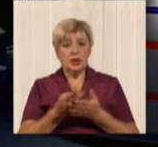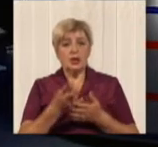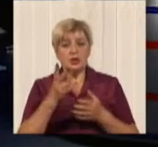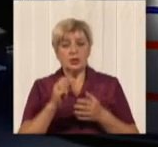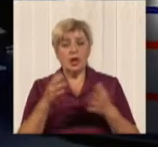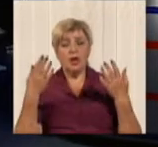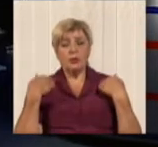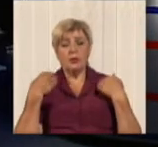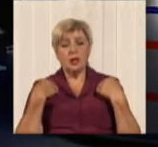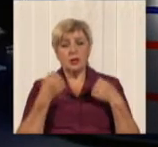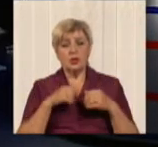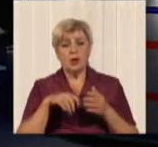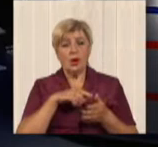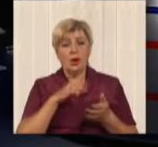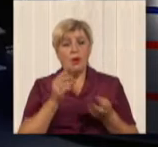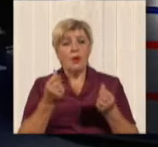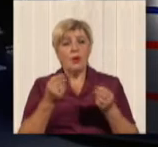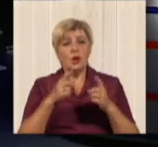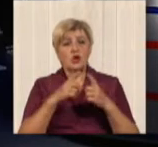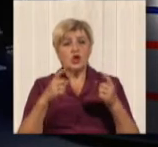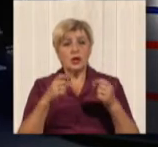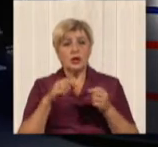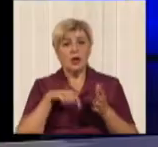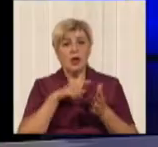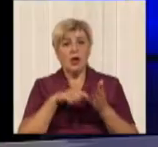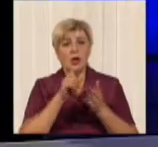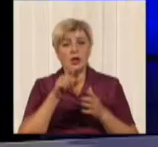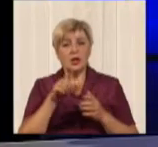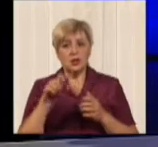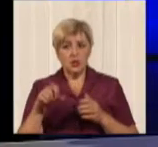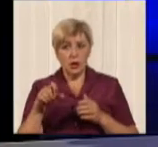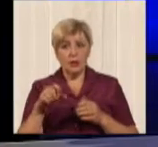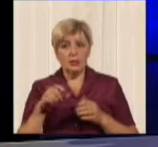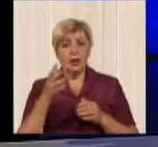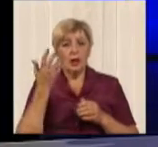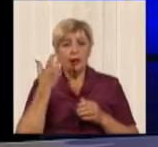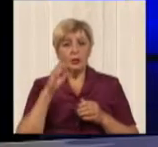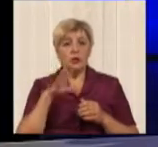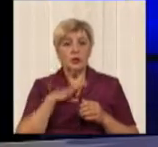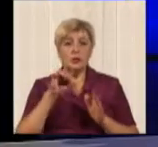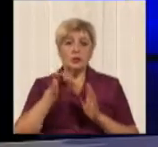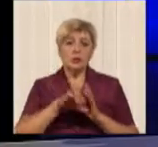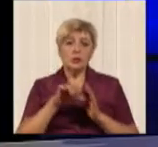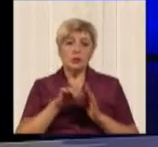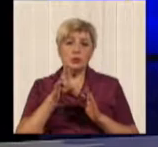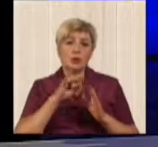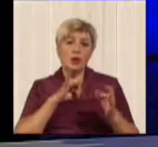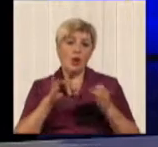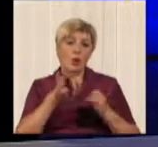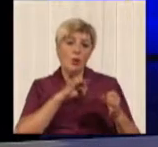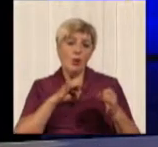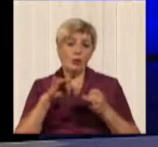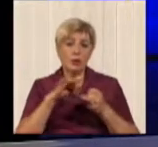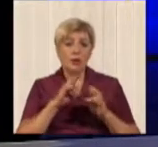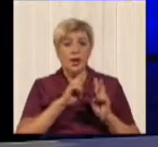ще й на плечі кошельки, вернее гаража. Ну, от ви коли були присутні на обговореннях, які ви пропозиції вносили